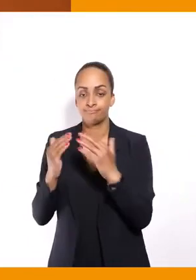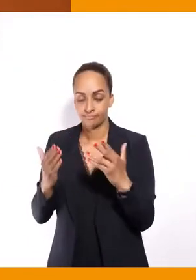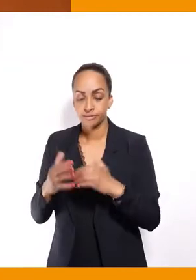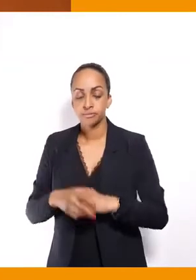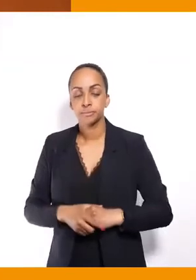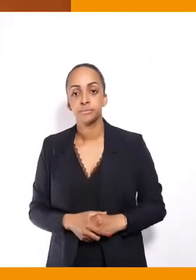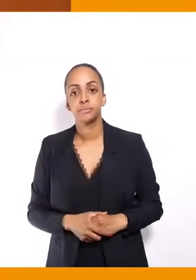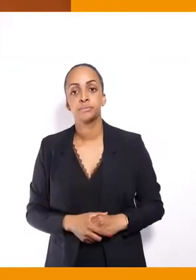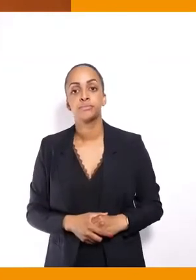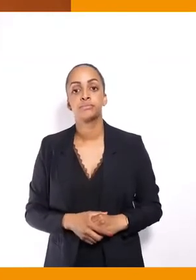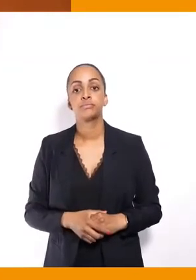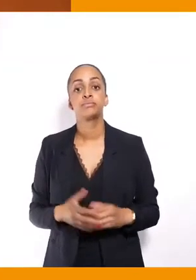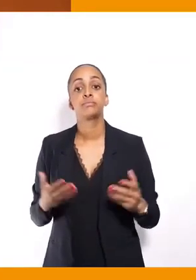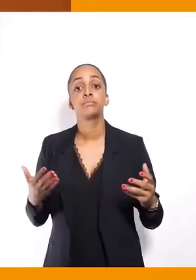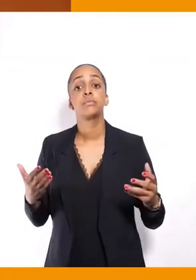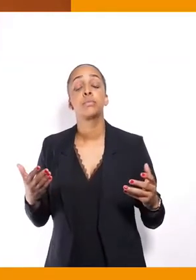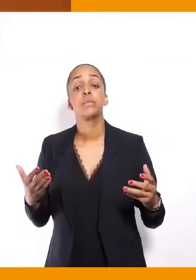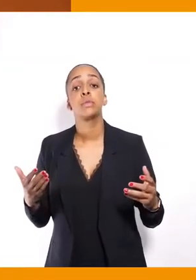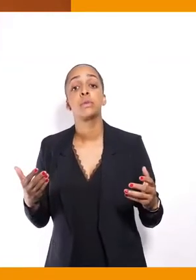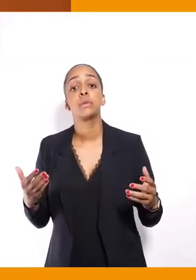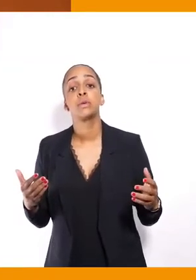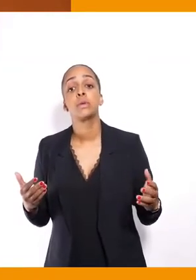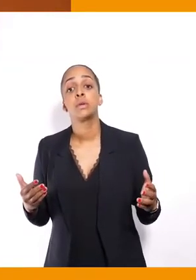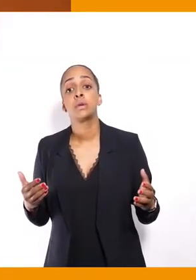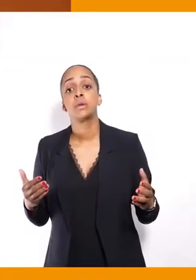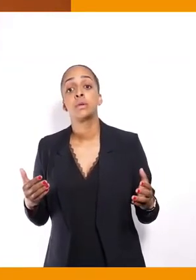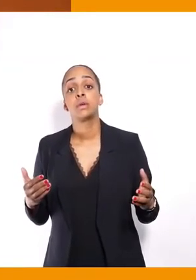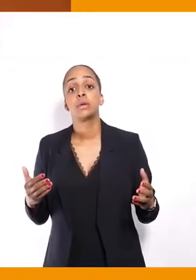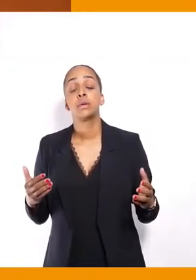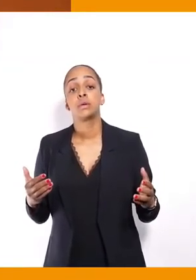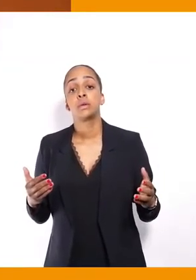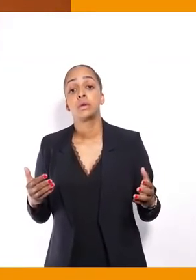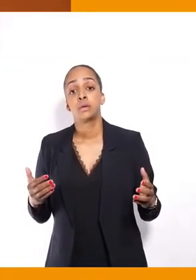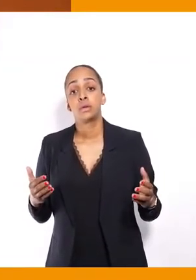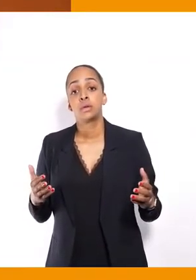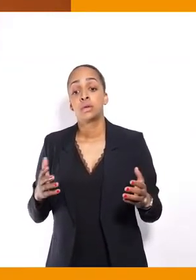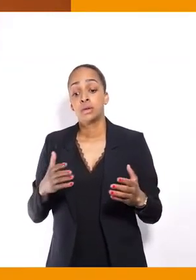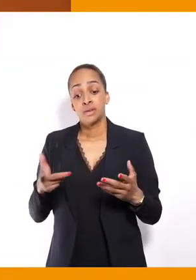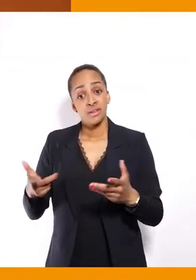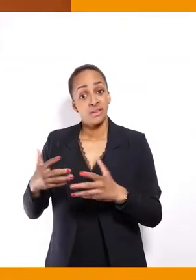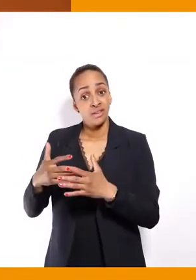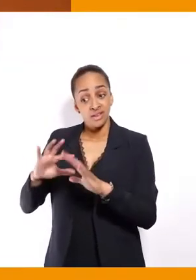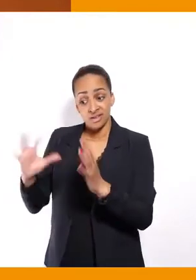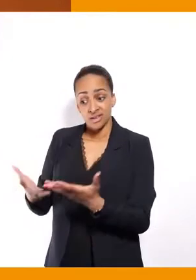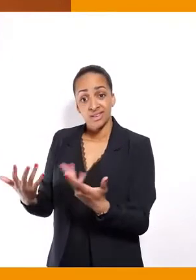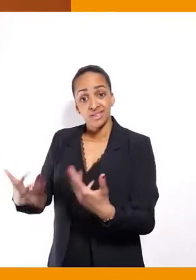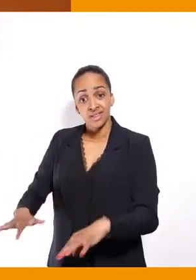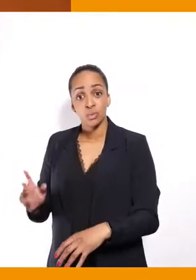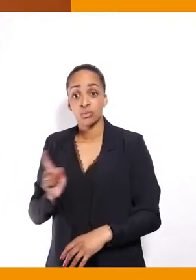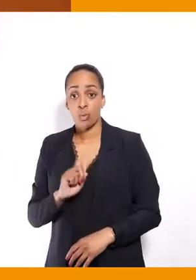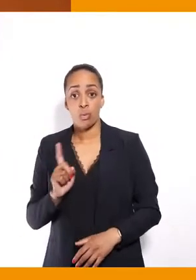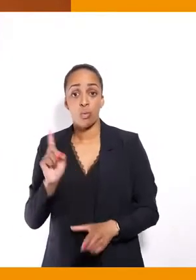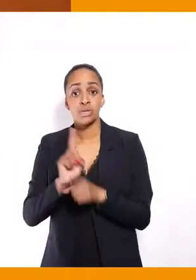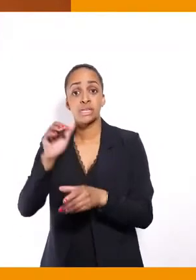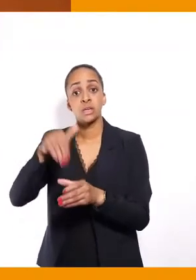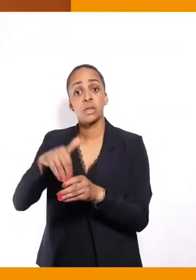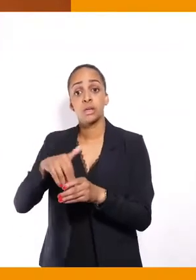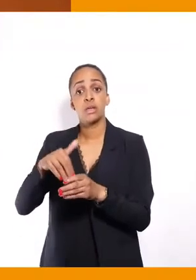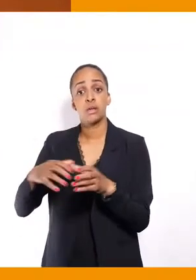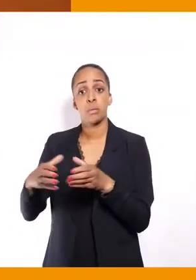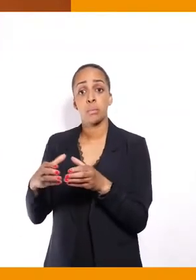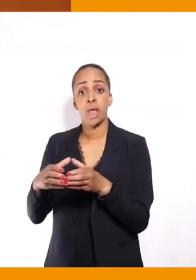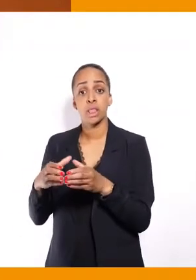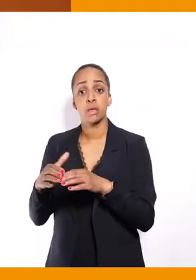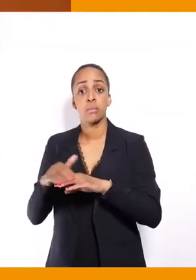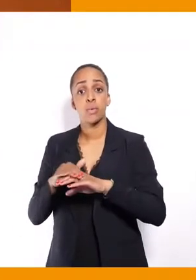Derrière tout ça, comme le sujet ne s'arrête pas aux seules élections, nous avons aussi la question des partis politiques eux-mêmes et des groupes